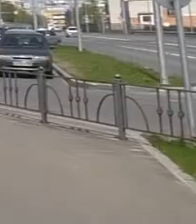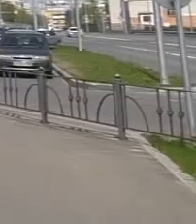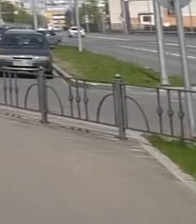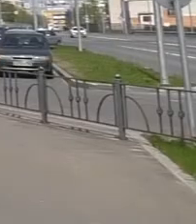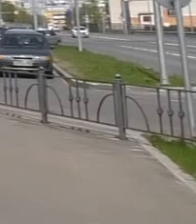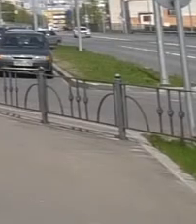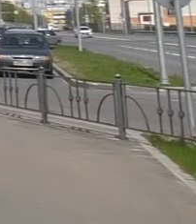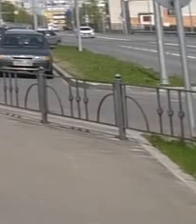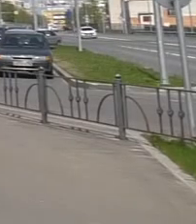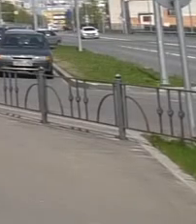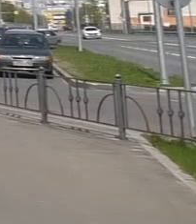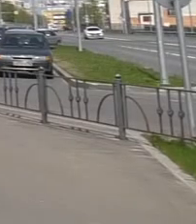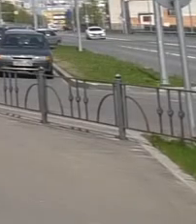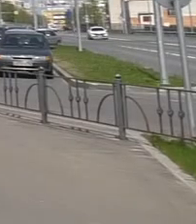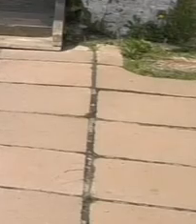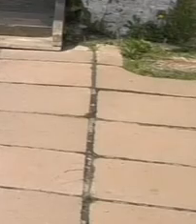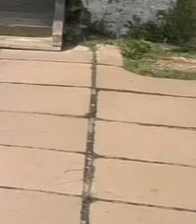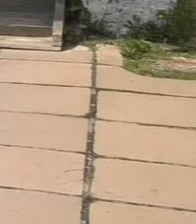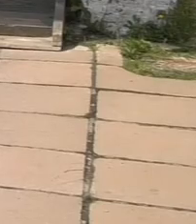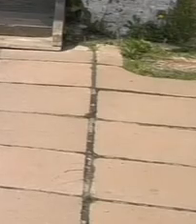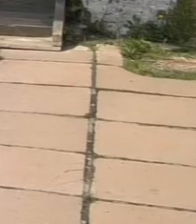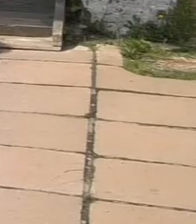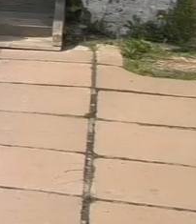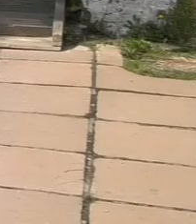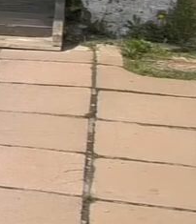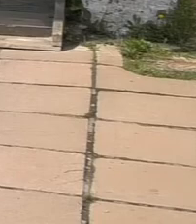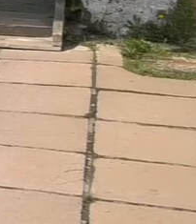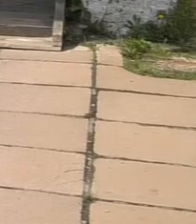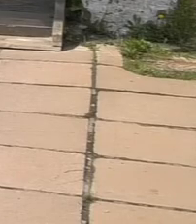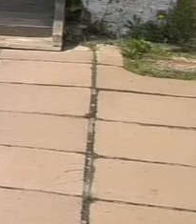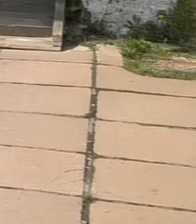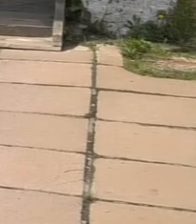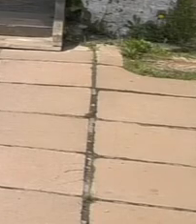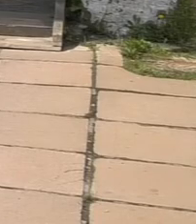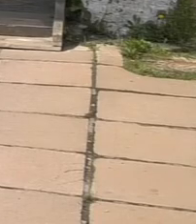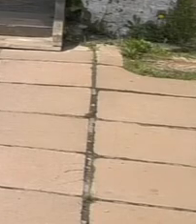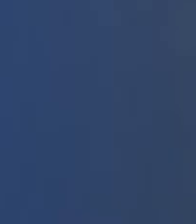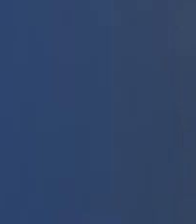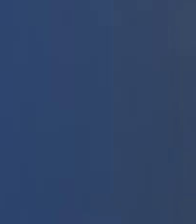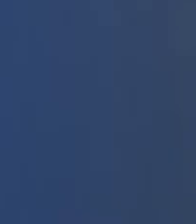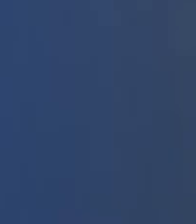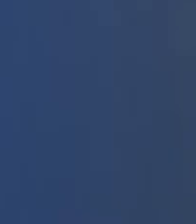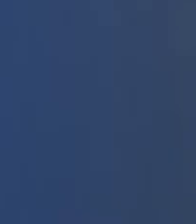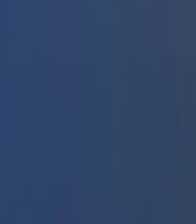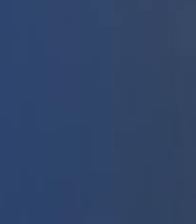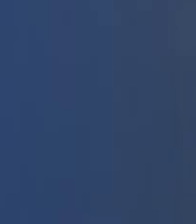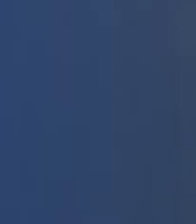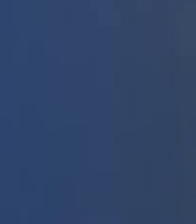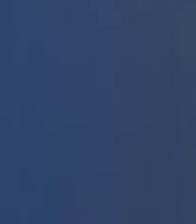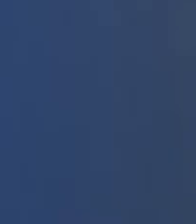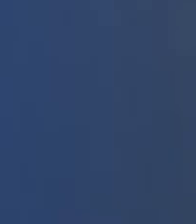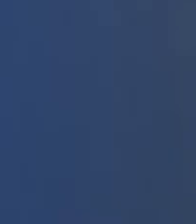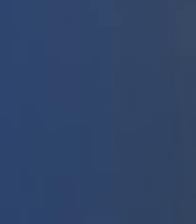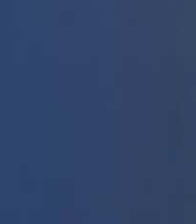словам губернатора, нужно двигаться в сторону увеличения врачей общей практики, маршрутизации узких специалистов по находящимся рядом районам. Также Глеб Никитин рассказал о